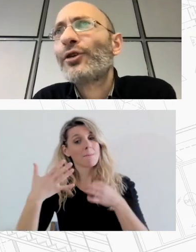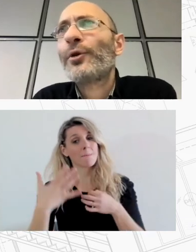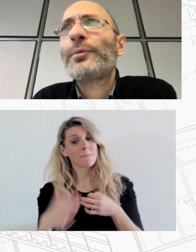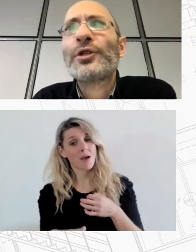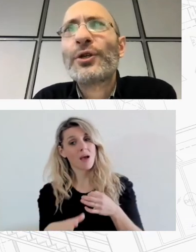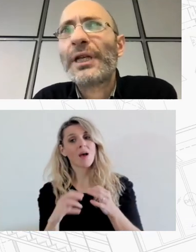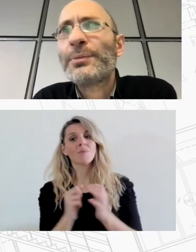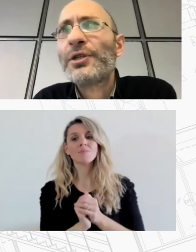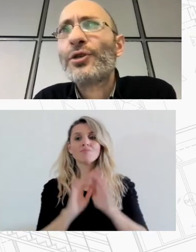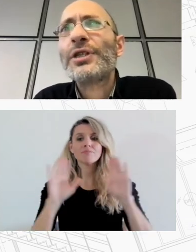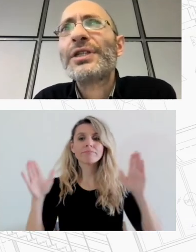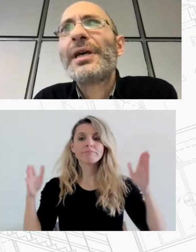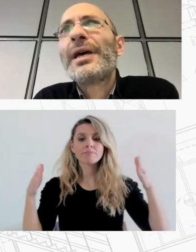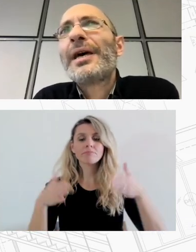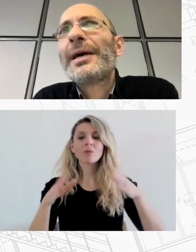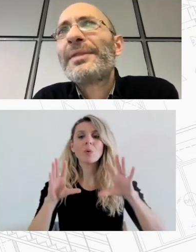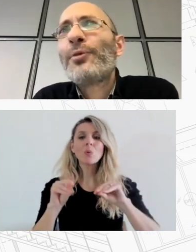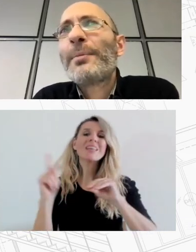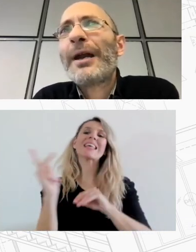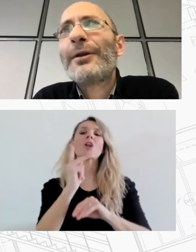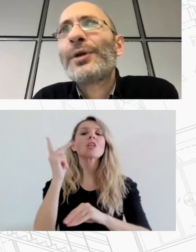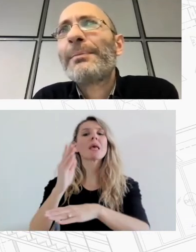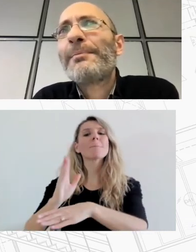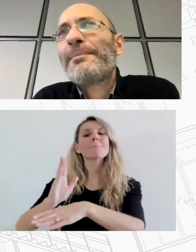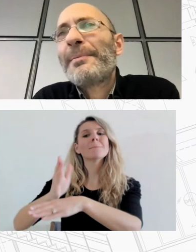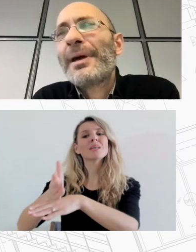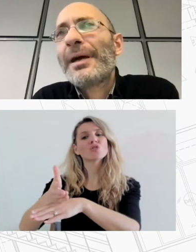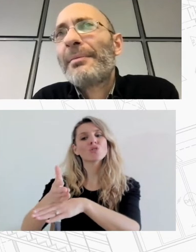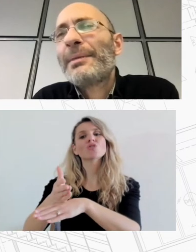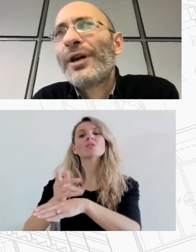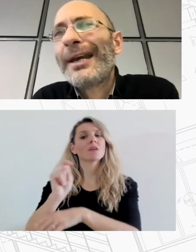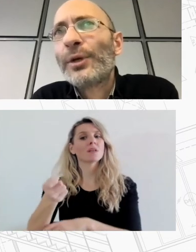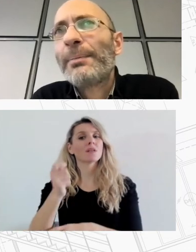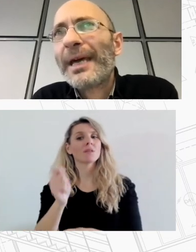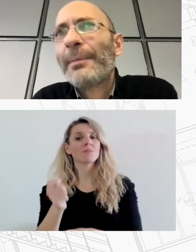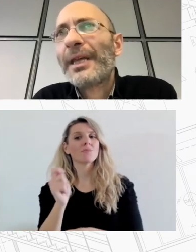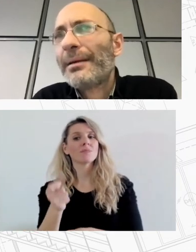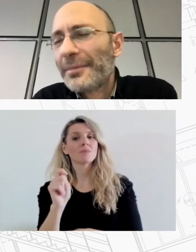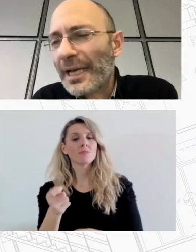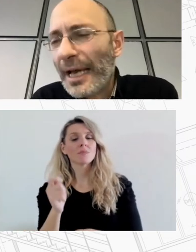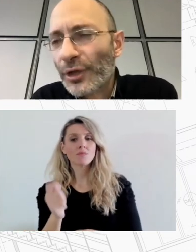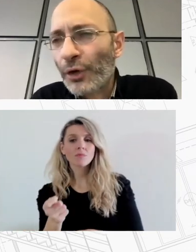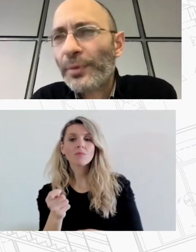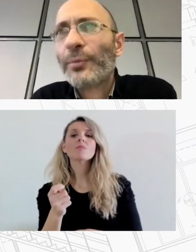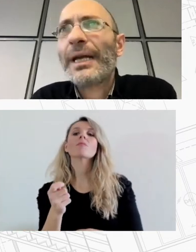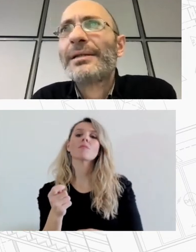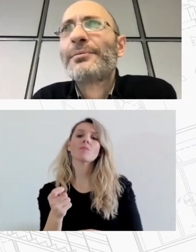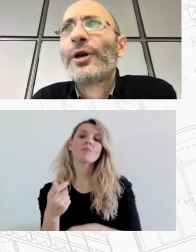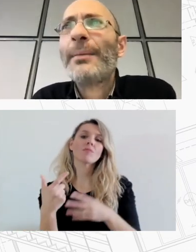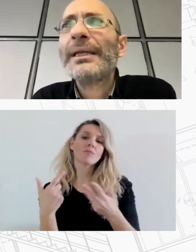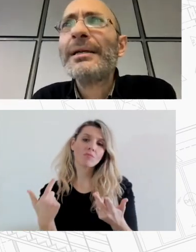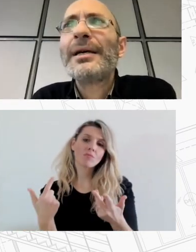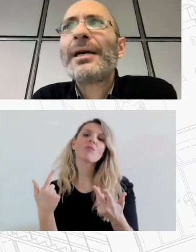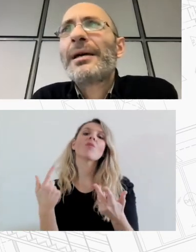επίκεντρο το πρότυπο της κοινωνικής μίσθωσης δεν μπορεί να λειτουργεί πέρα από τα δεκάστοτε υλοποιούμενα